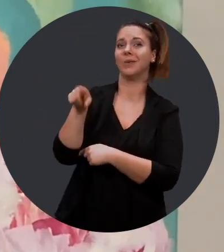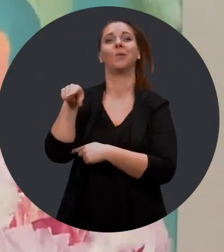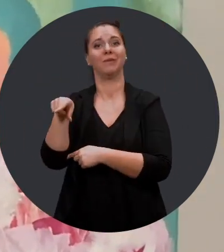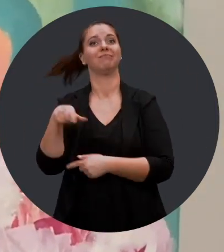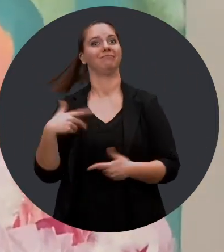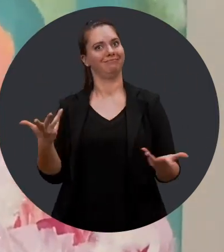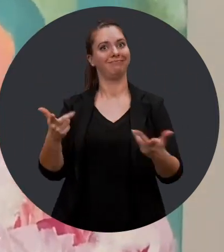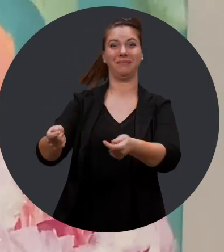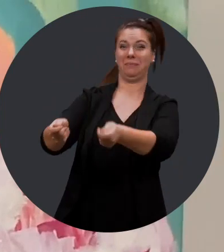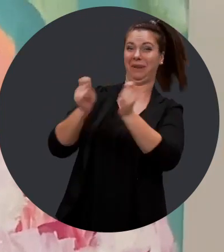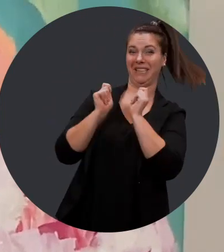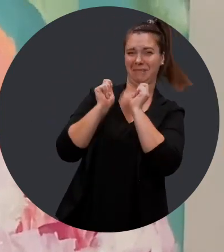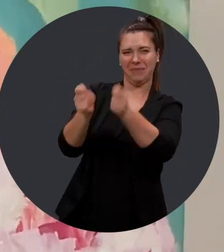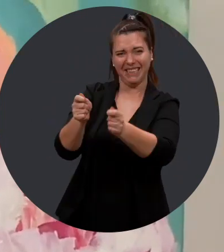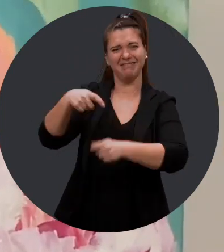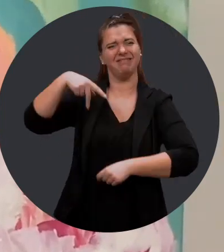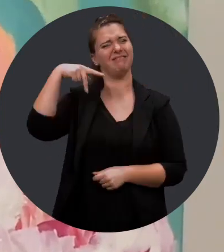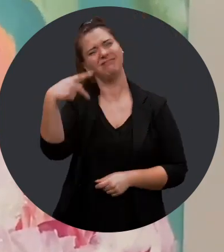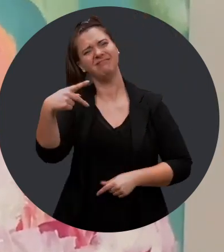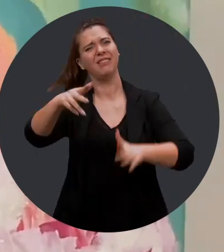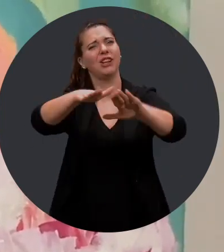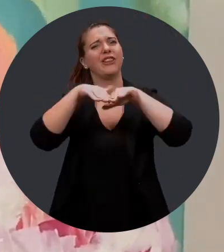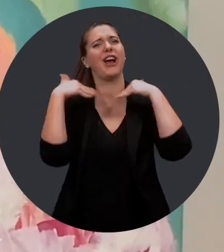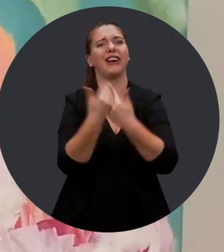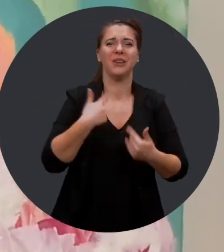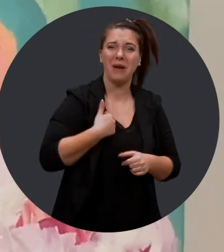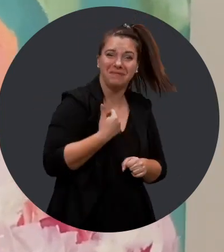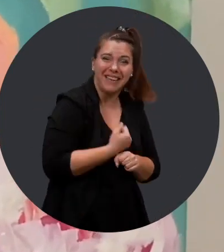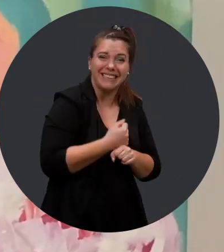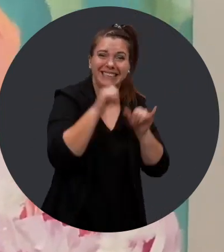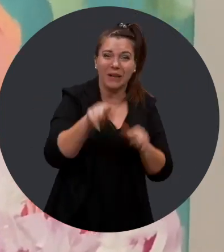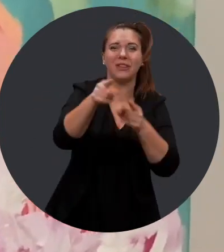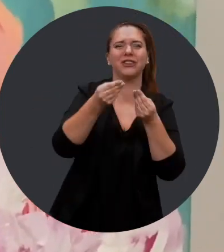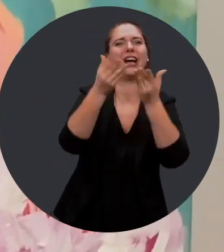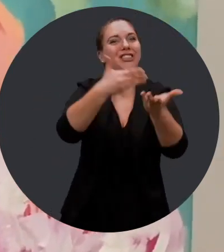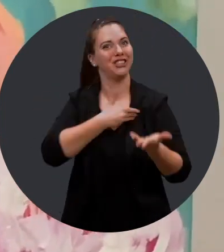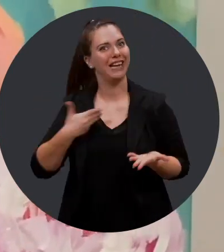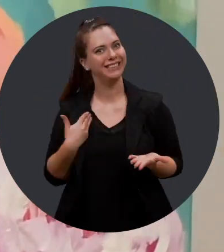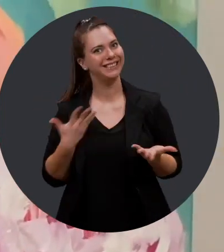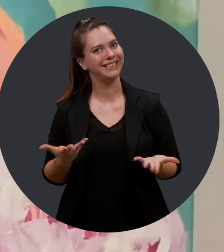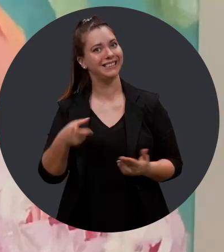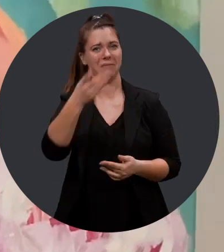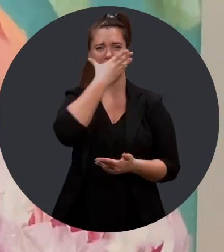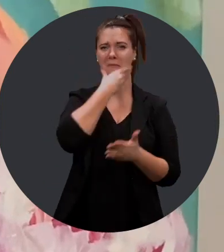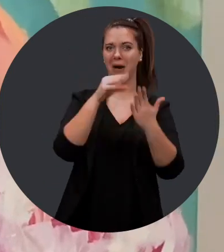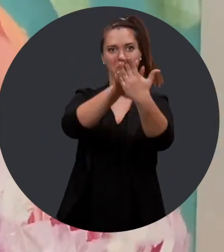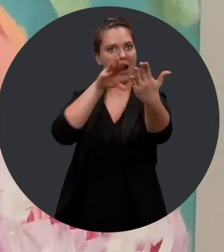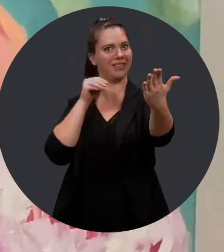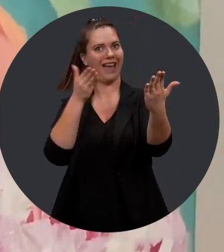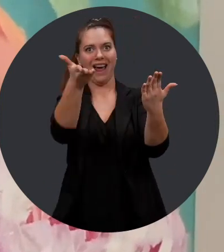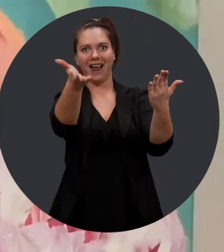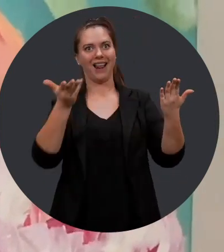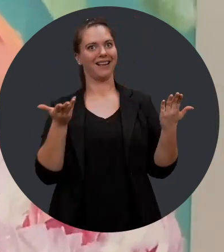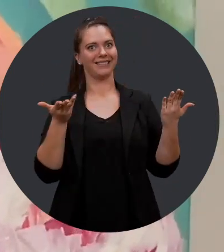Diego, Lindsey et Andrew, ce prix est le vôtre. Tout ce que j'ai fait, c'est vous donner une opportunité. Vous